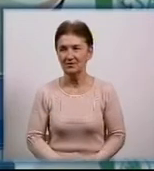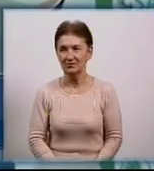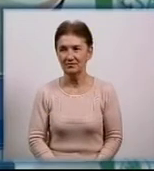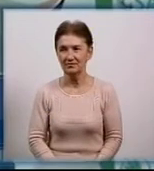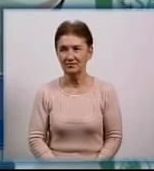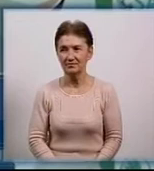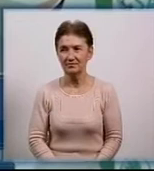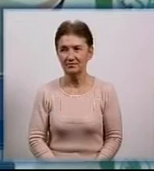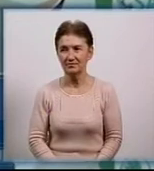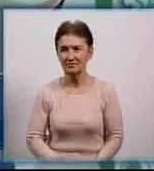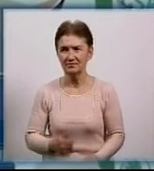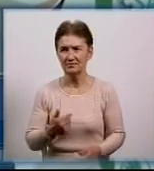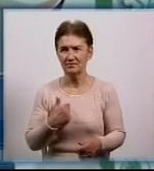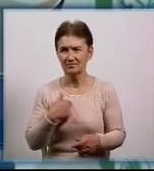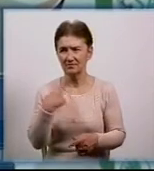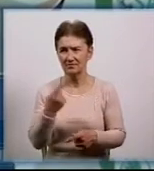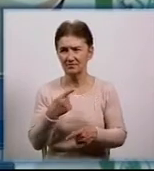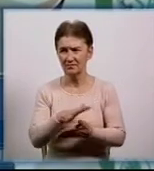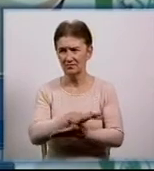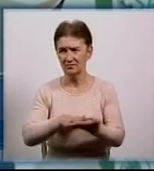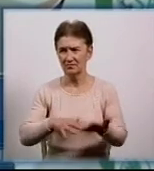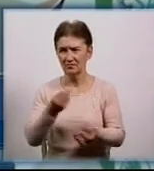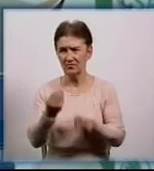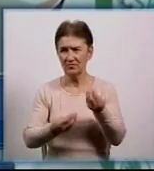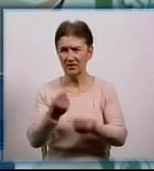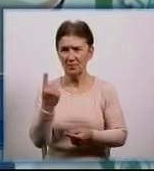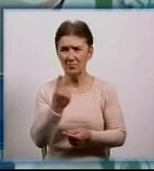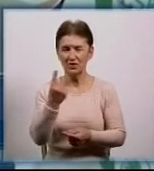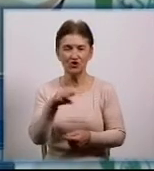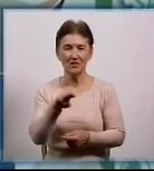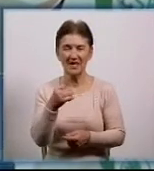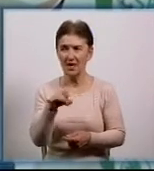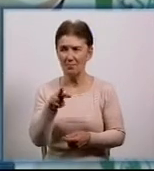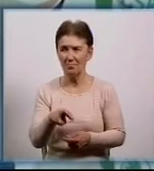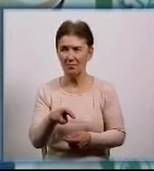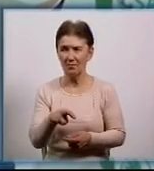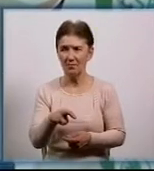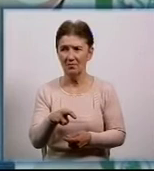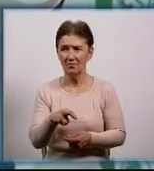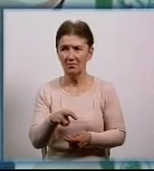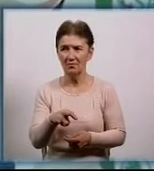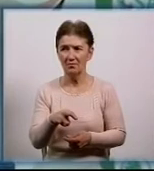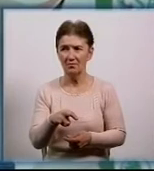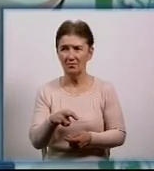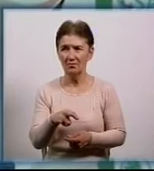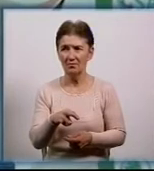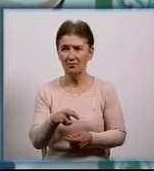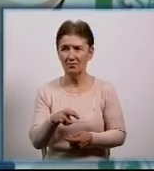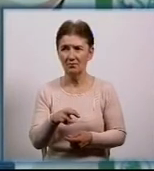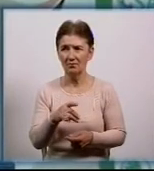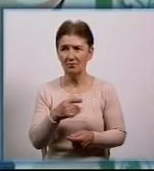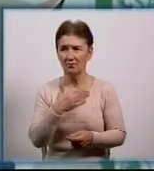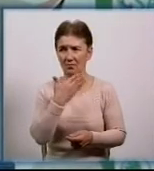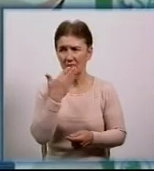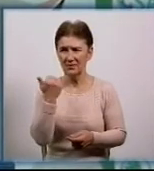Ми розбудували гру в першому таймі. Що стосується, десь ми собі